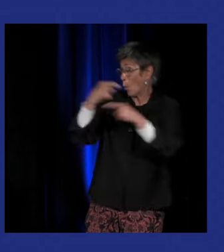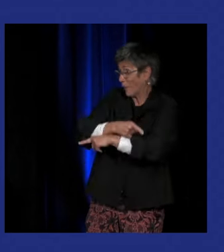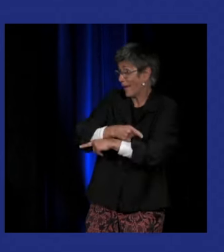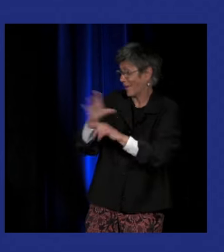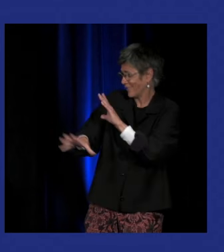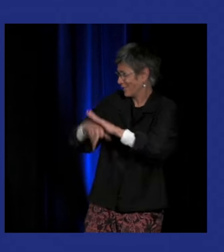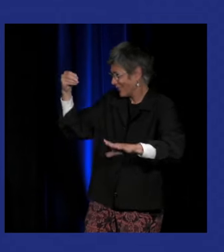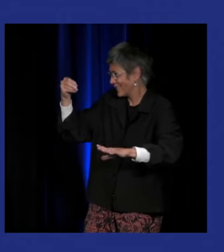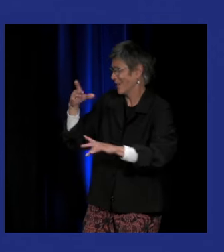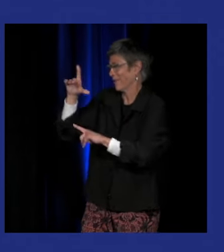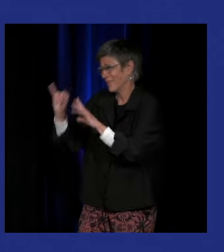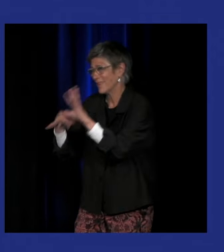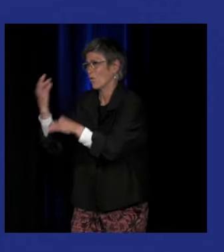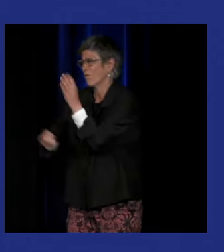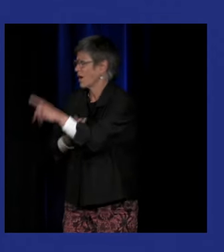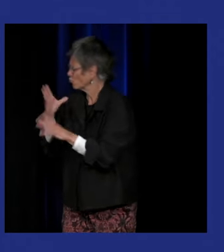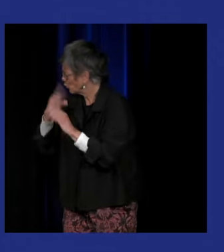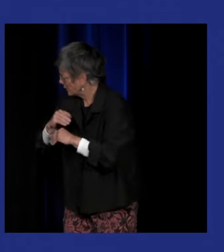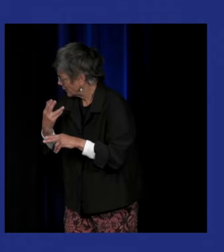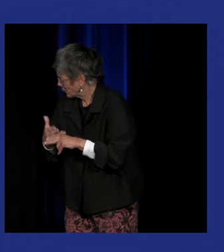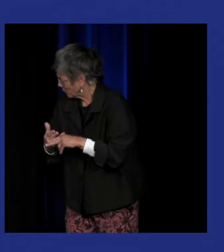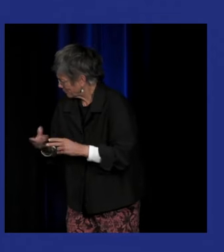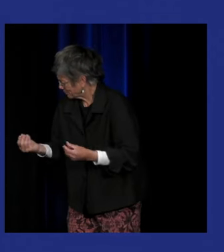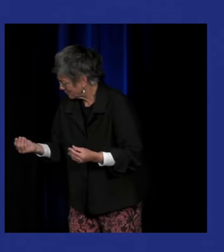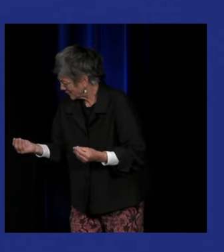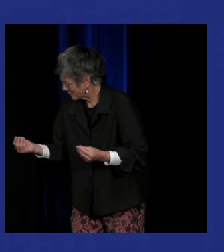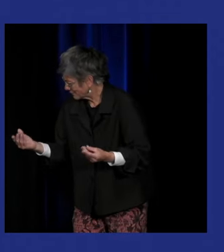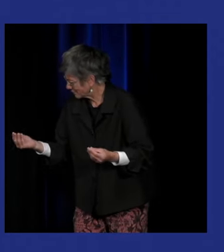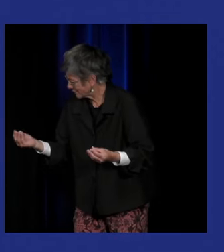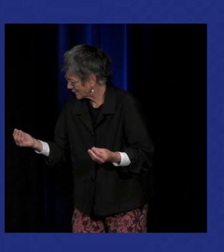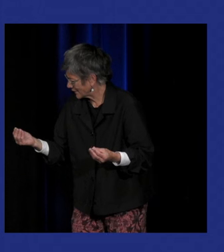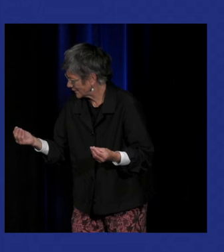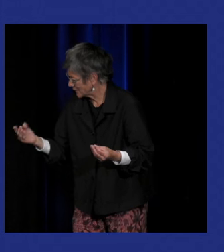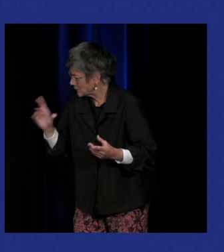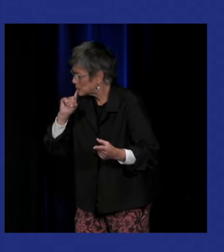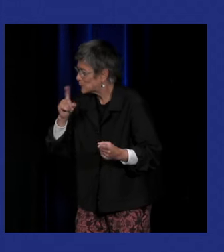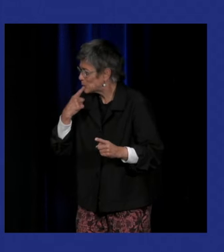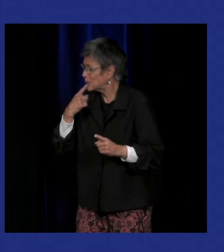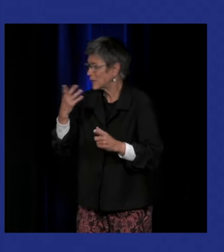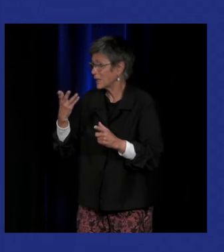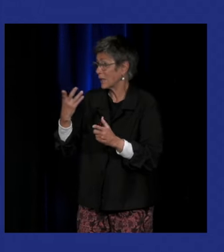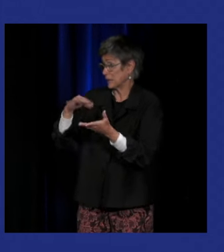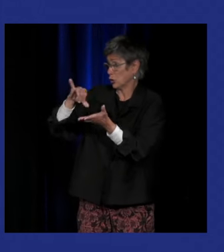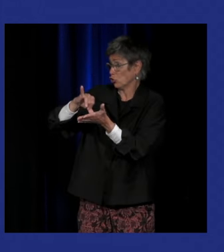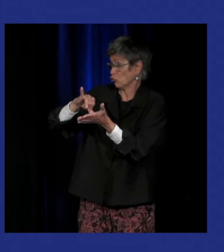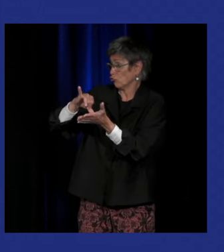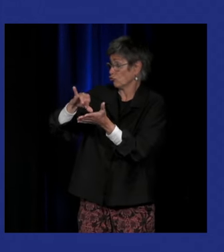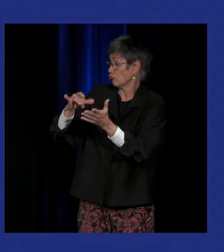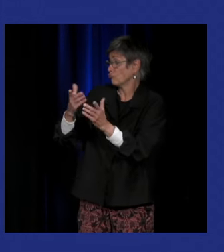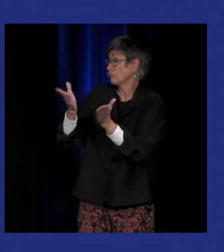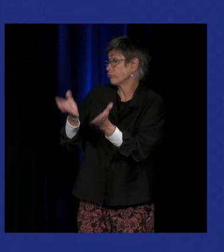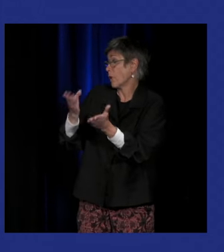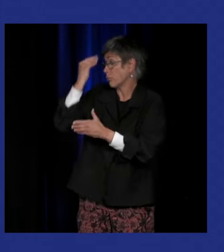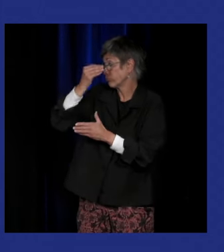le cas de... alors j'ai oublié le nom maintenant à ce moment m'échappe dans notre sourd où dans le centre psychiatrique on lui donné